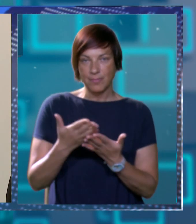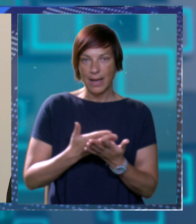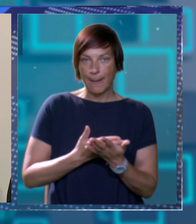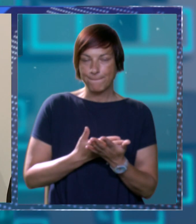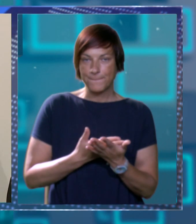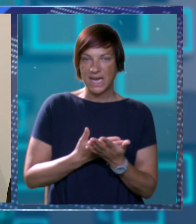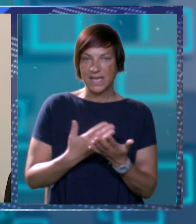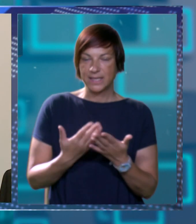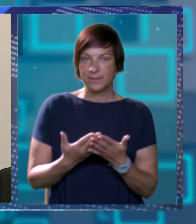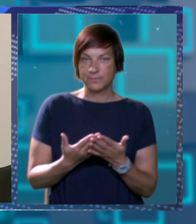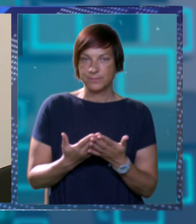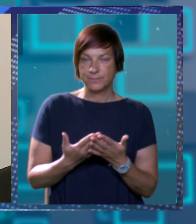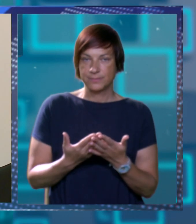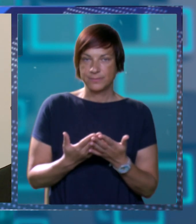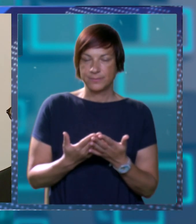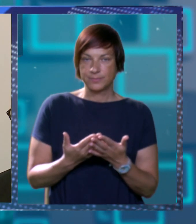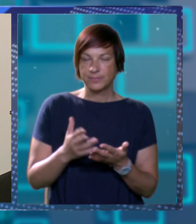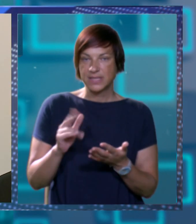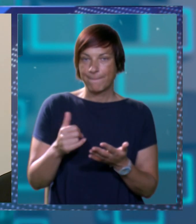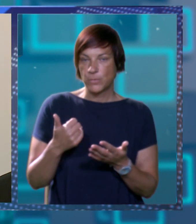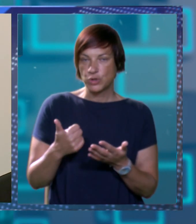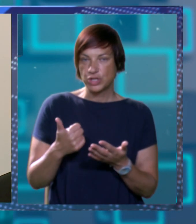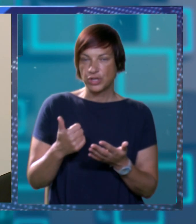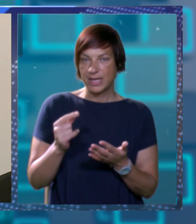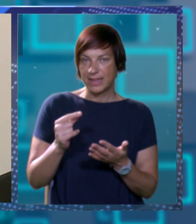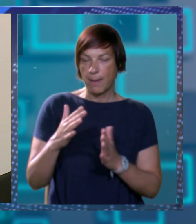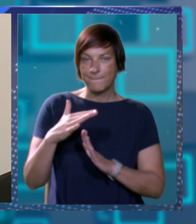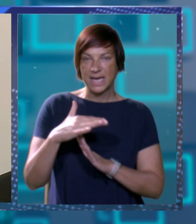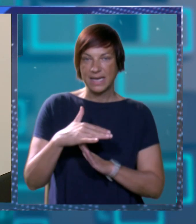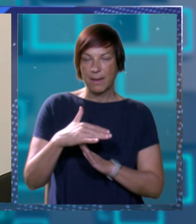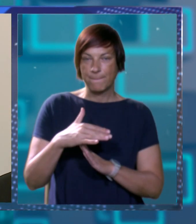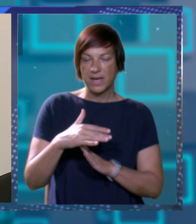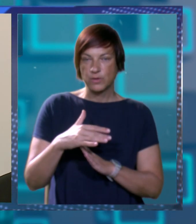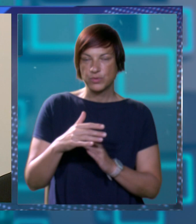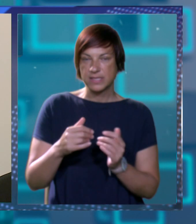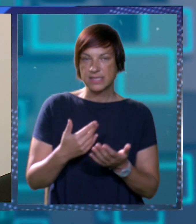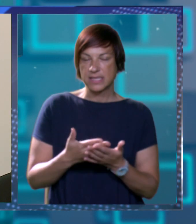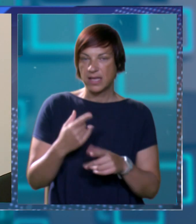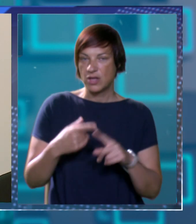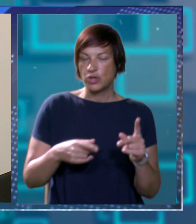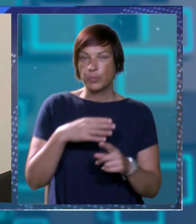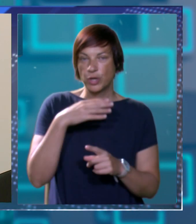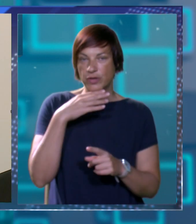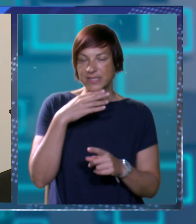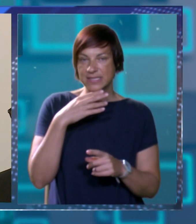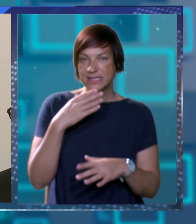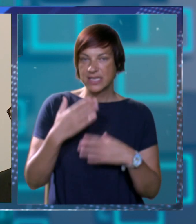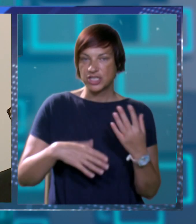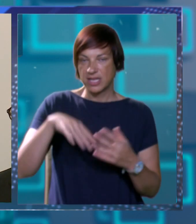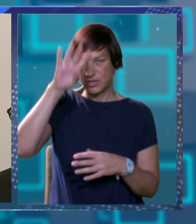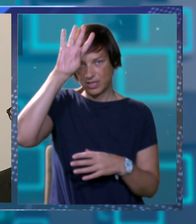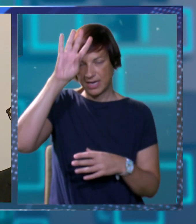Plan je da postoji jedna manja pauza tijekom od polovice Sjećanja do